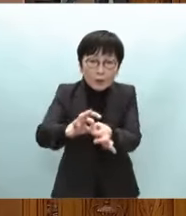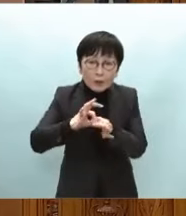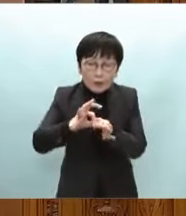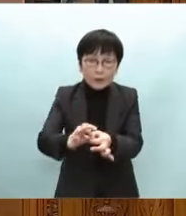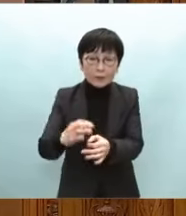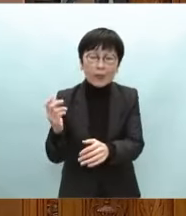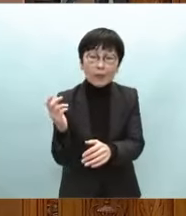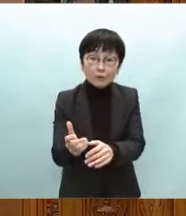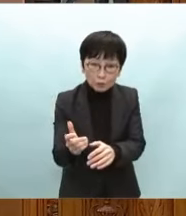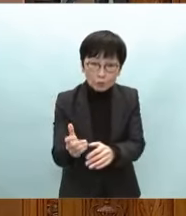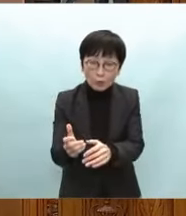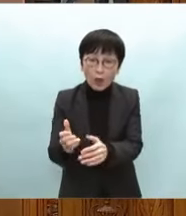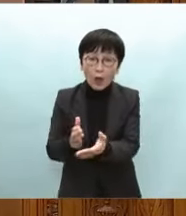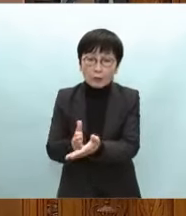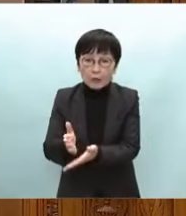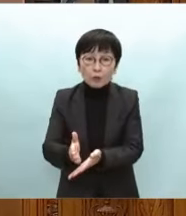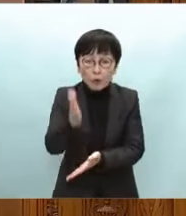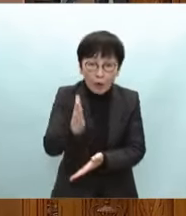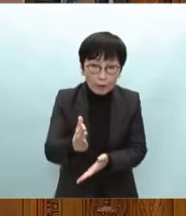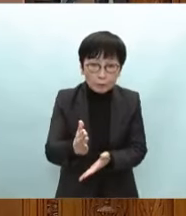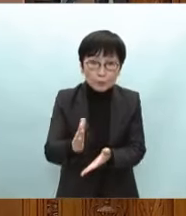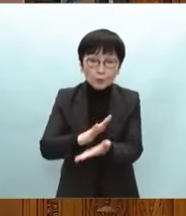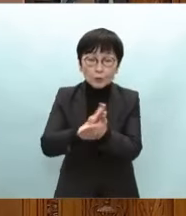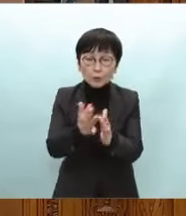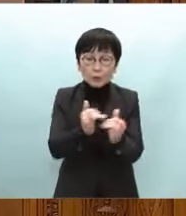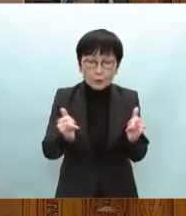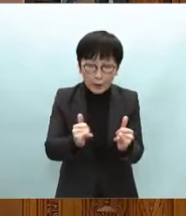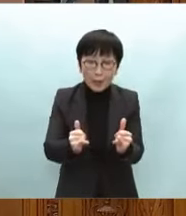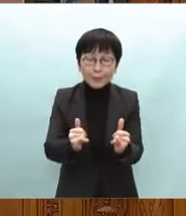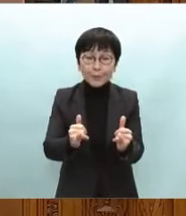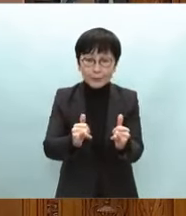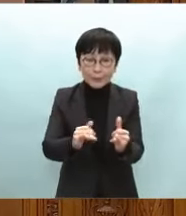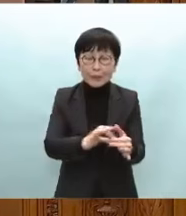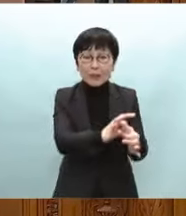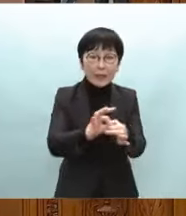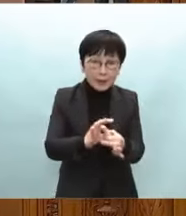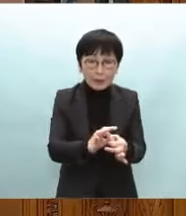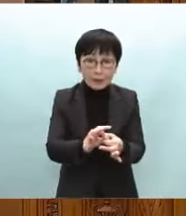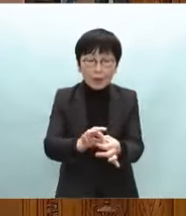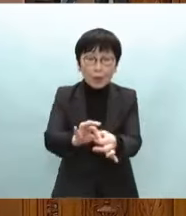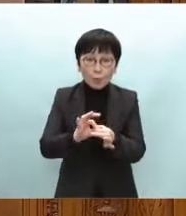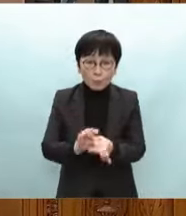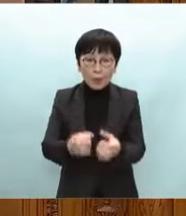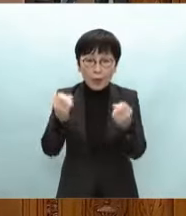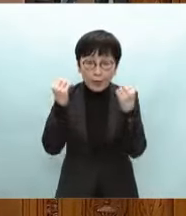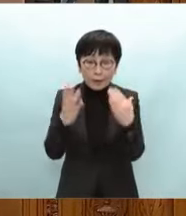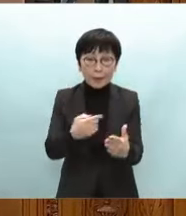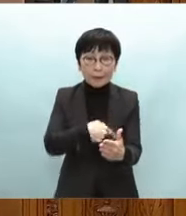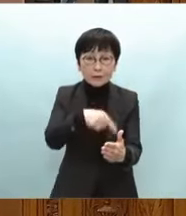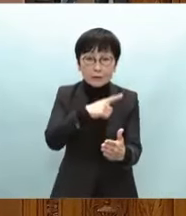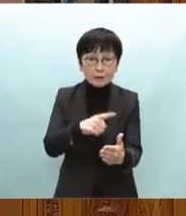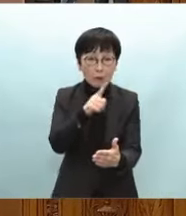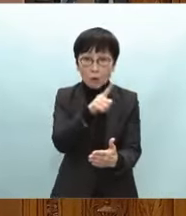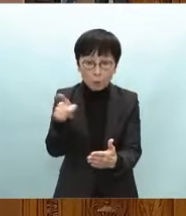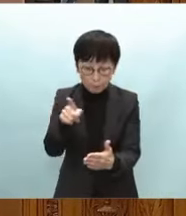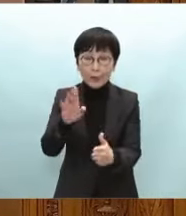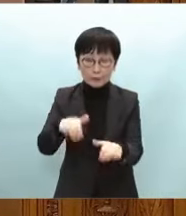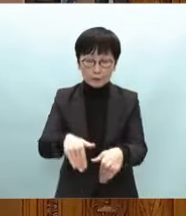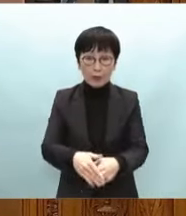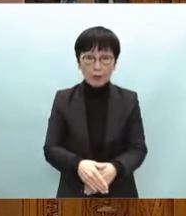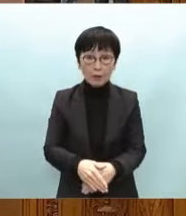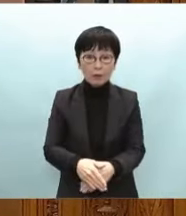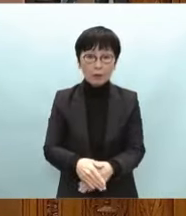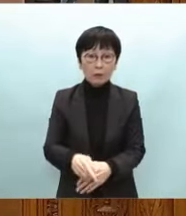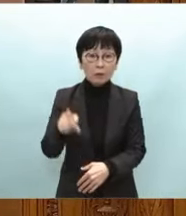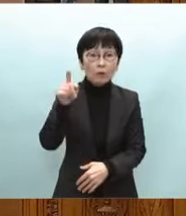トアップ官民連携などと組み合わされて生まれる新たな力を目の当たりにしました野党